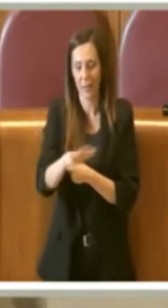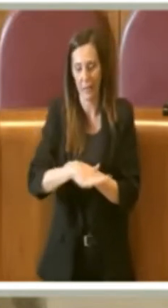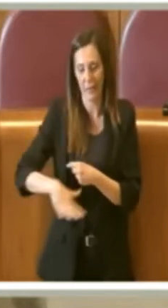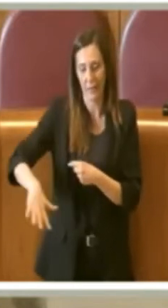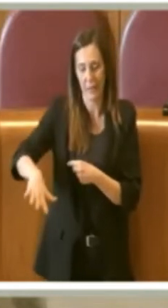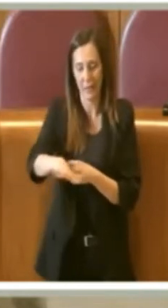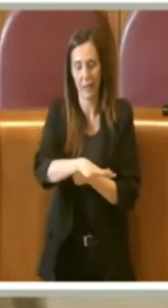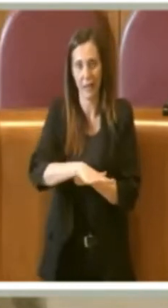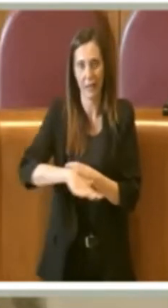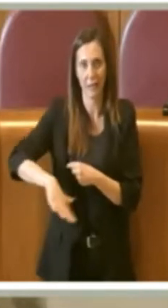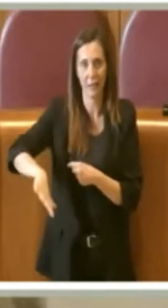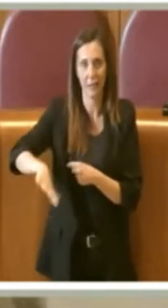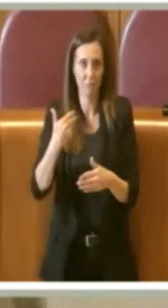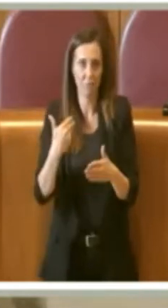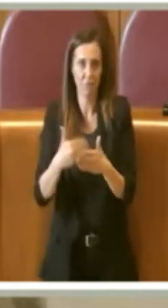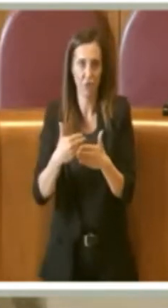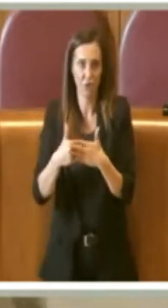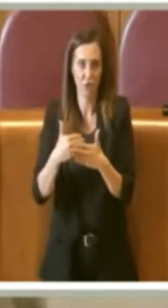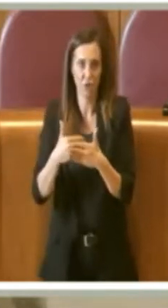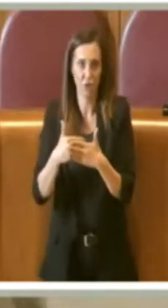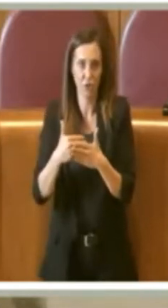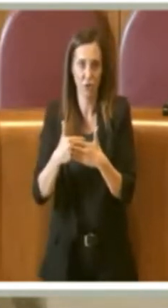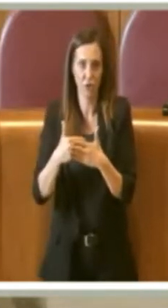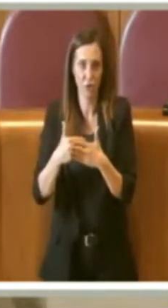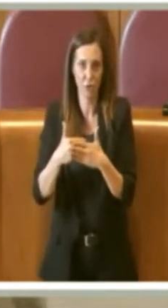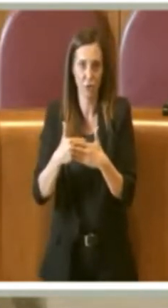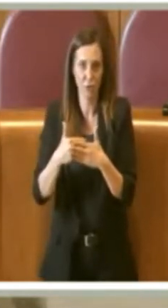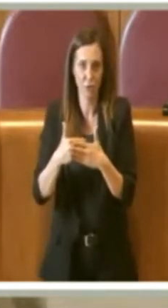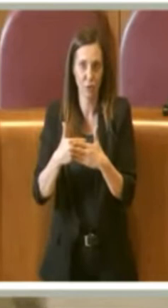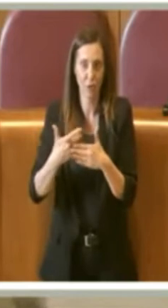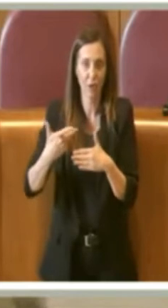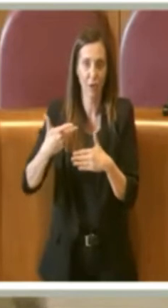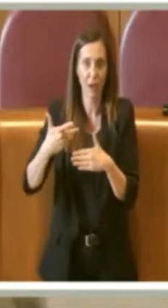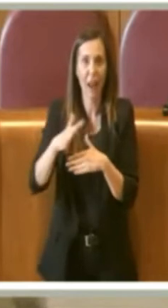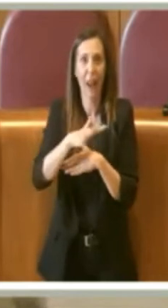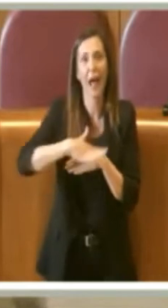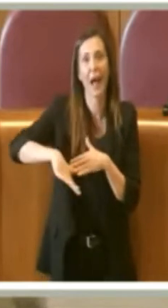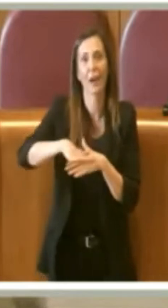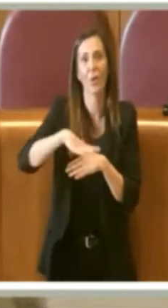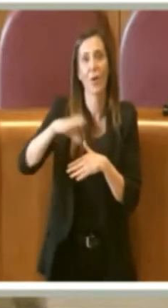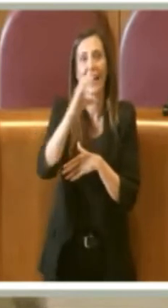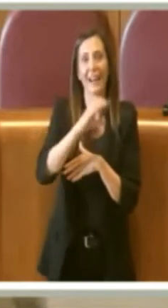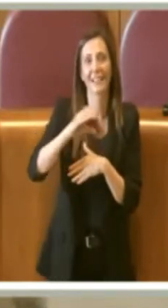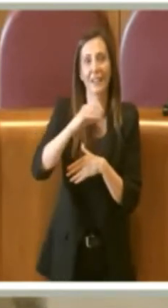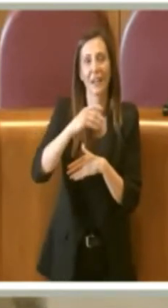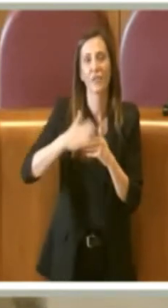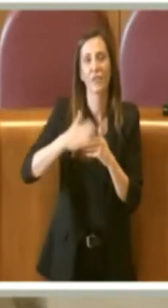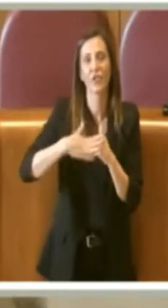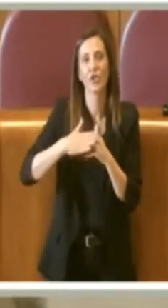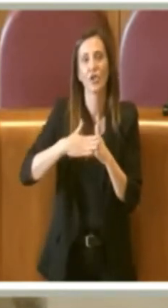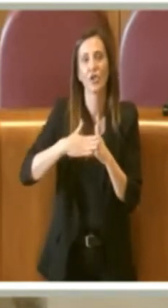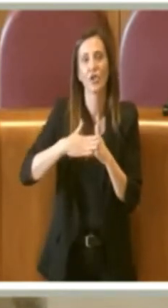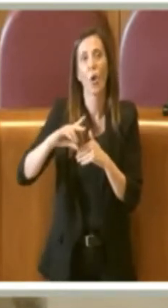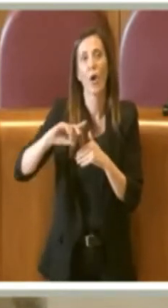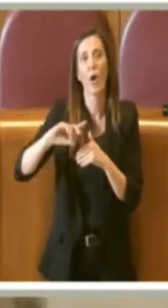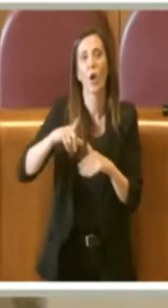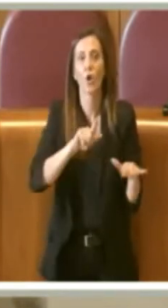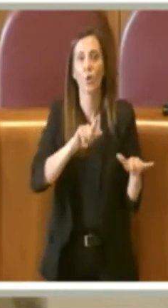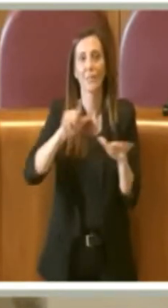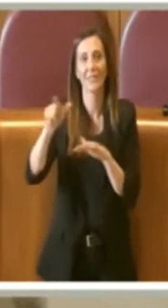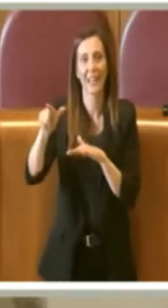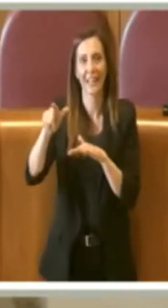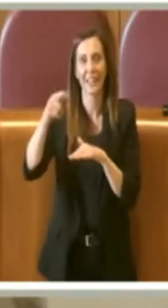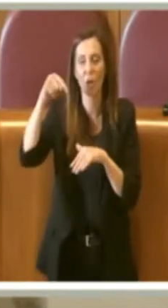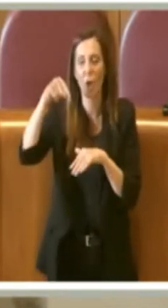all'altezza in Largo Cardinal Clemente Micara in via Gregorio VII, ad oggi utilizzata come